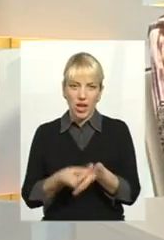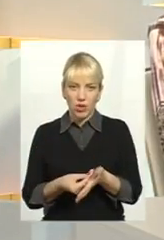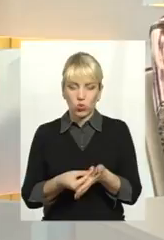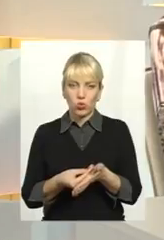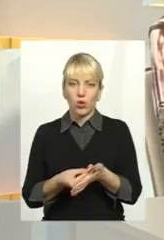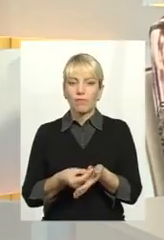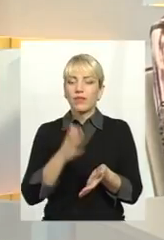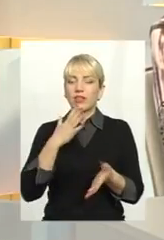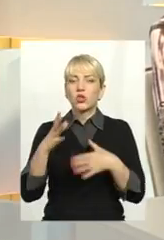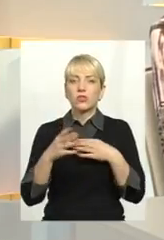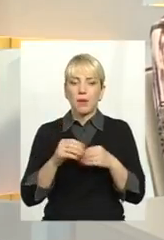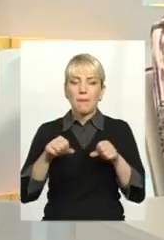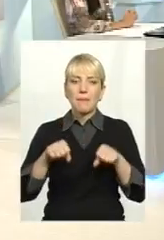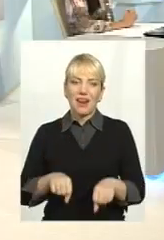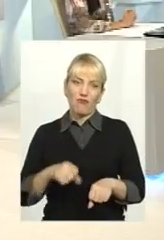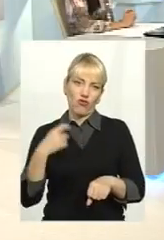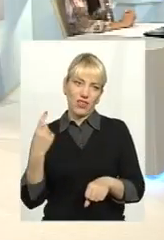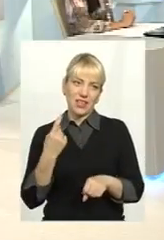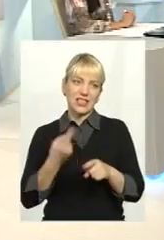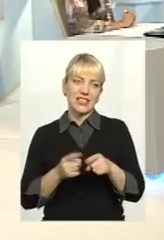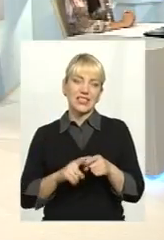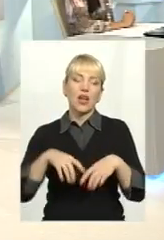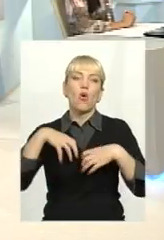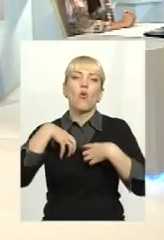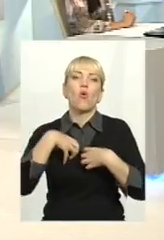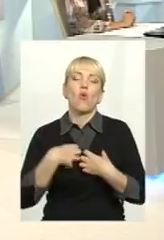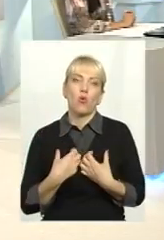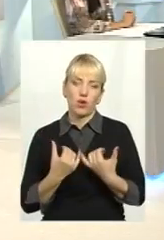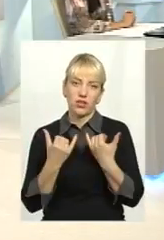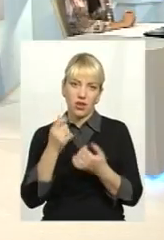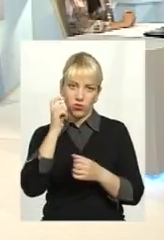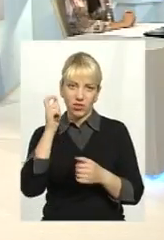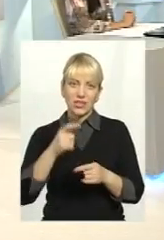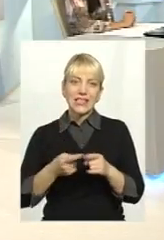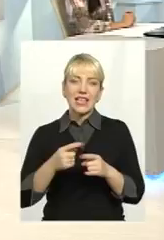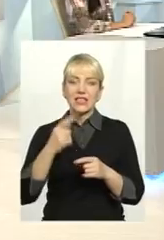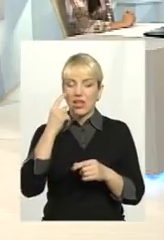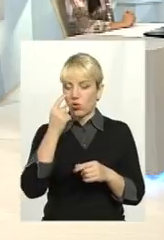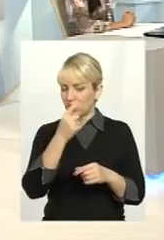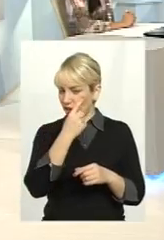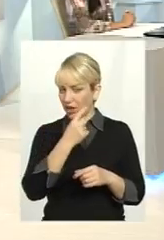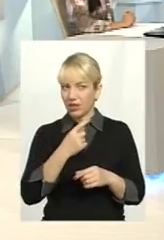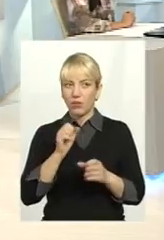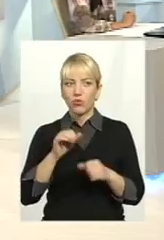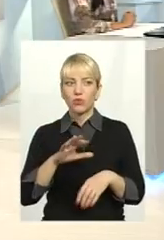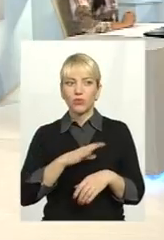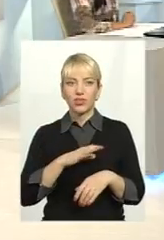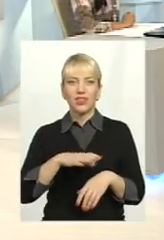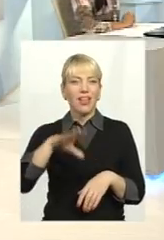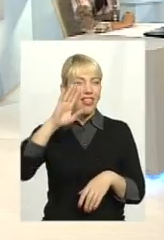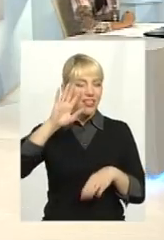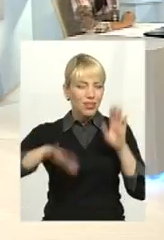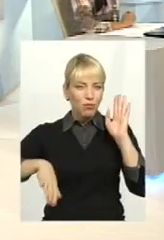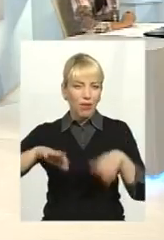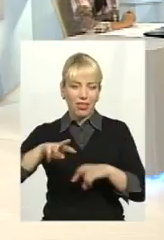права власності. Оце горе головне українців. У нас на очах може недбавий міський голова, або недбавий